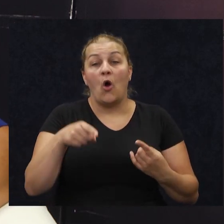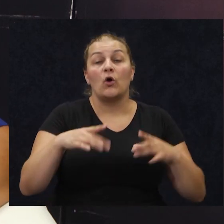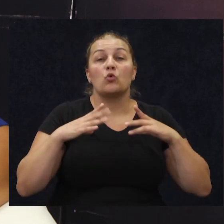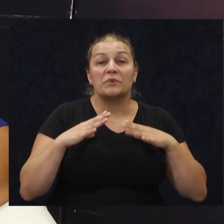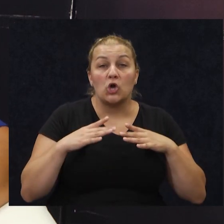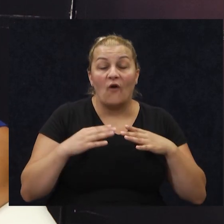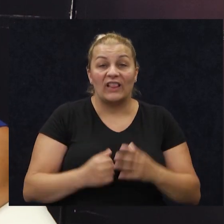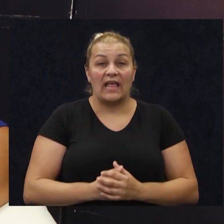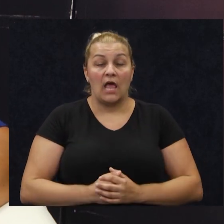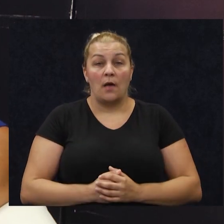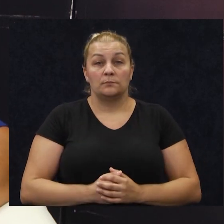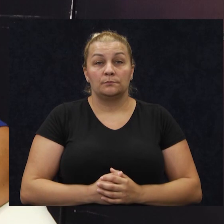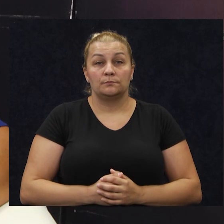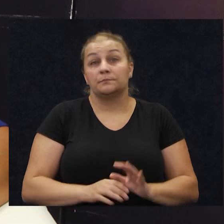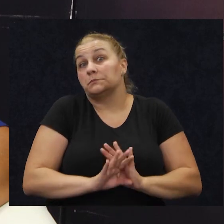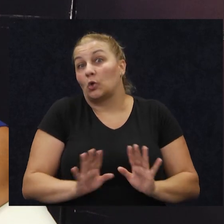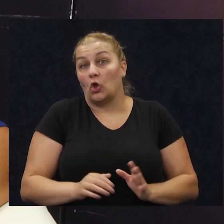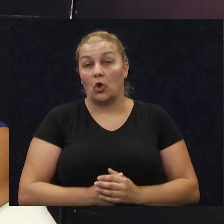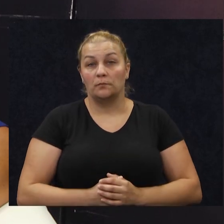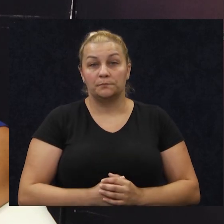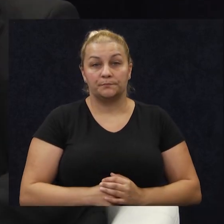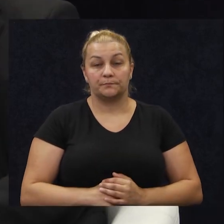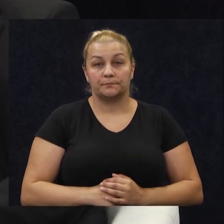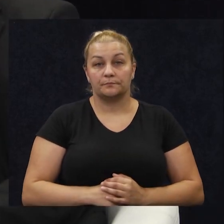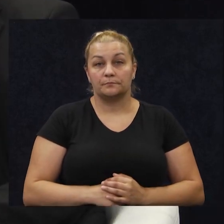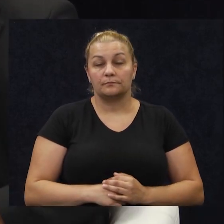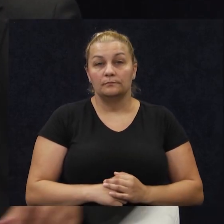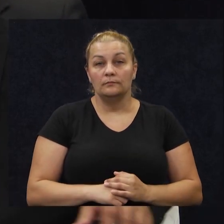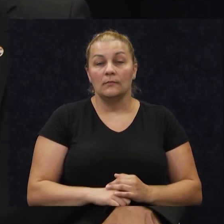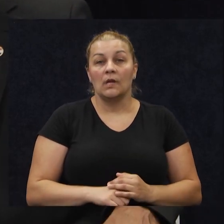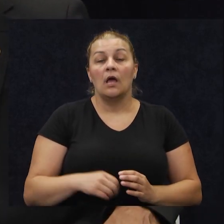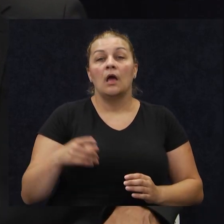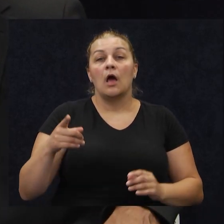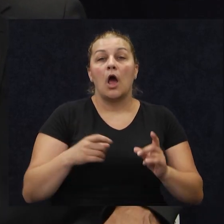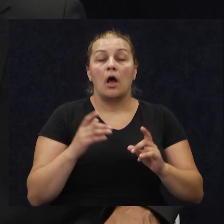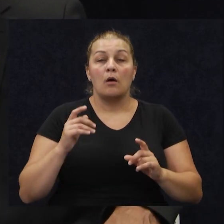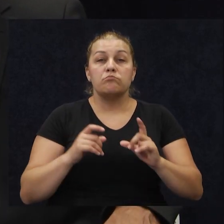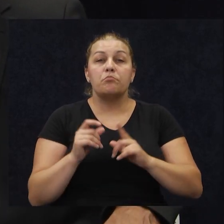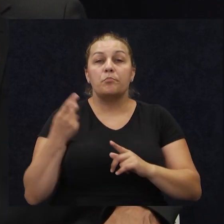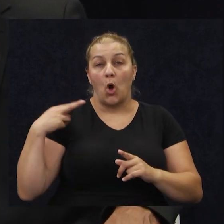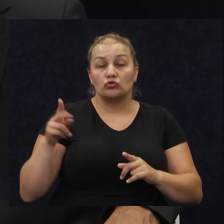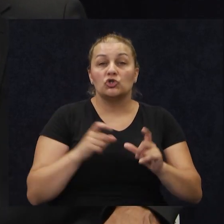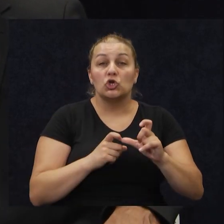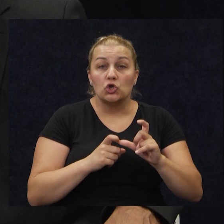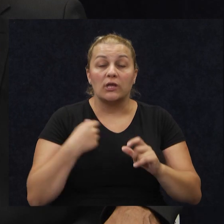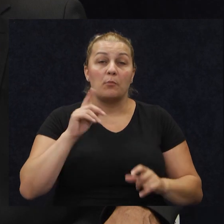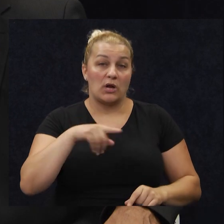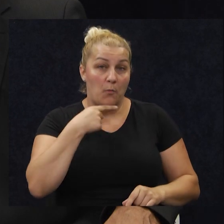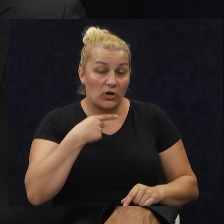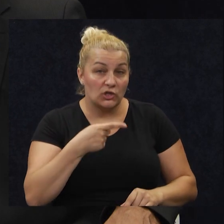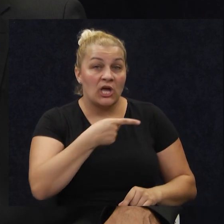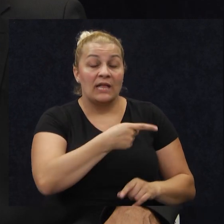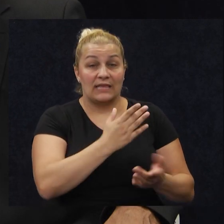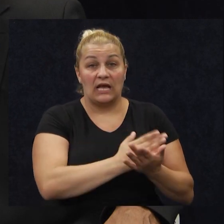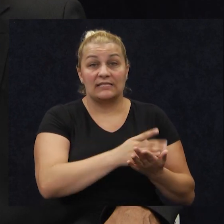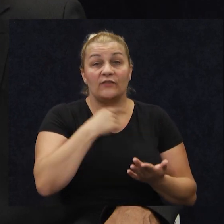umirovljenja i to je to. Da, poručniče Šodane, evo, moramo kazati, Dragica je već